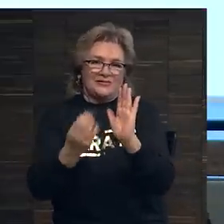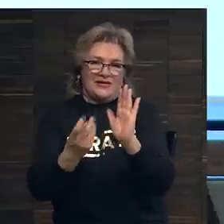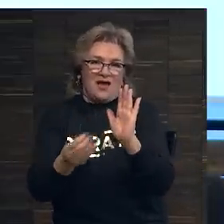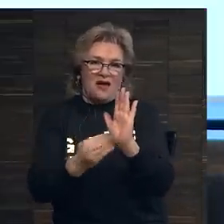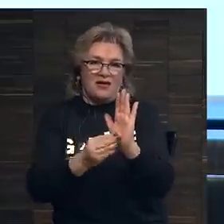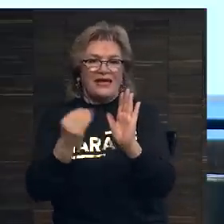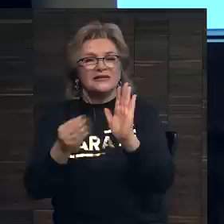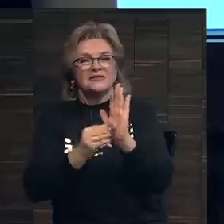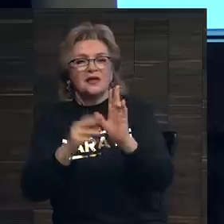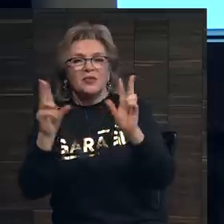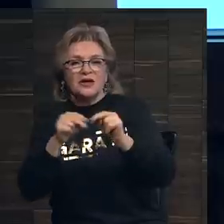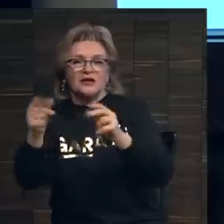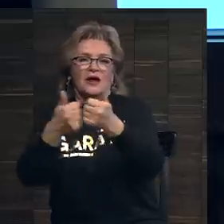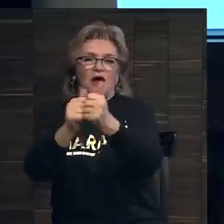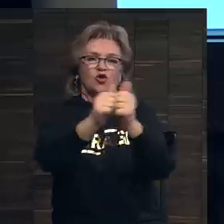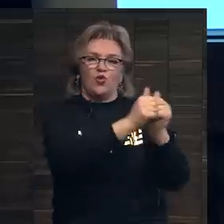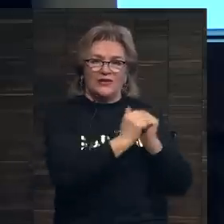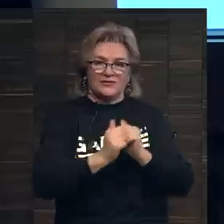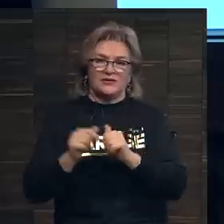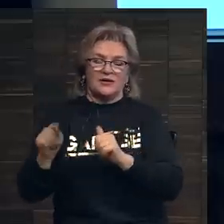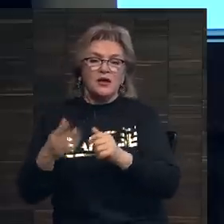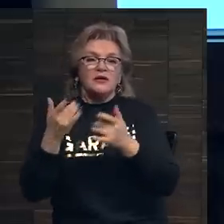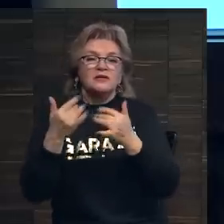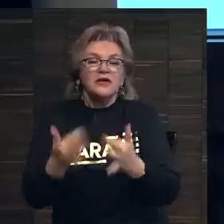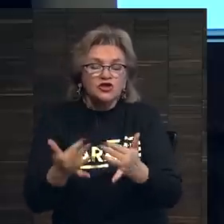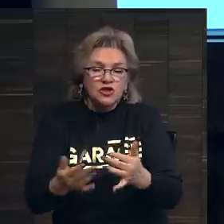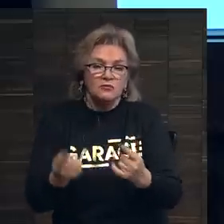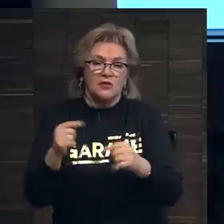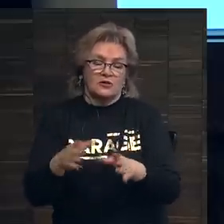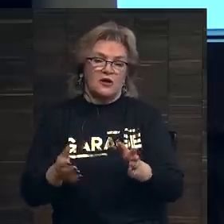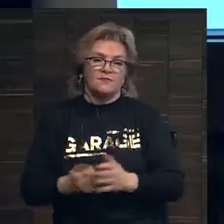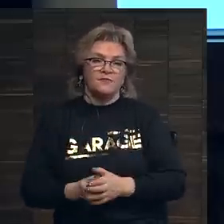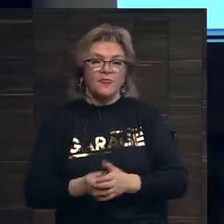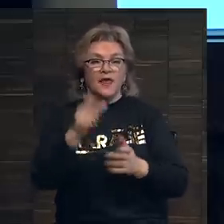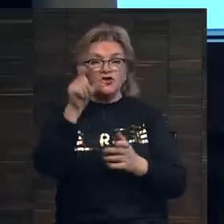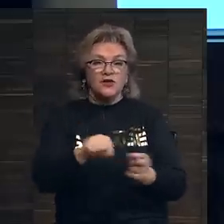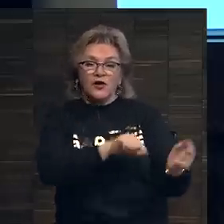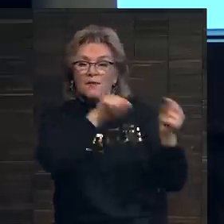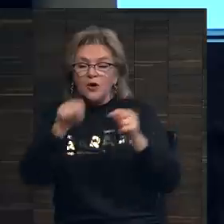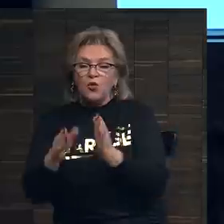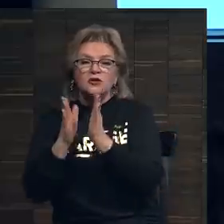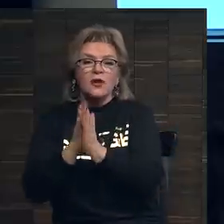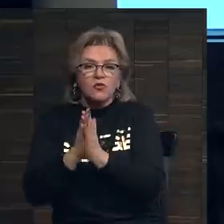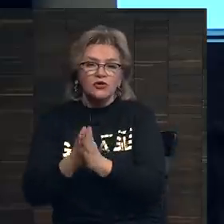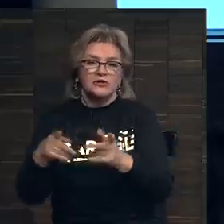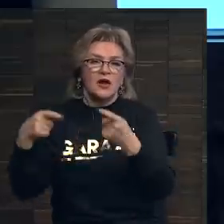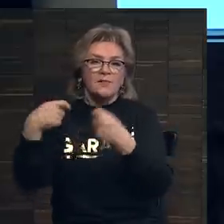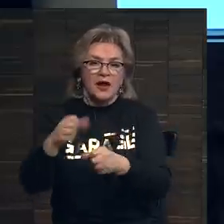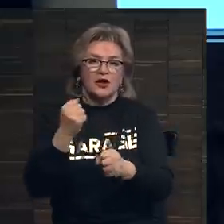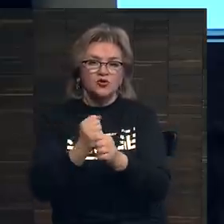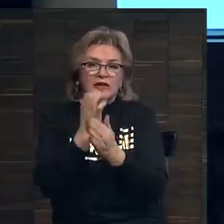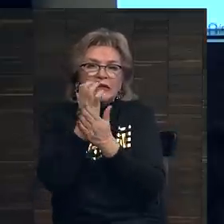цена благодаря конкуренции. Зачем тогда человек приходит и просит осуществить продажу